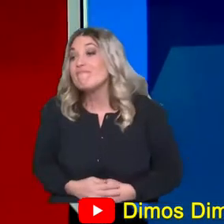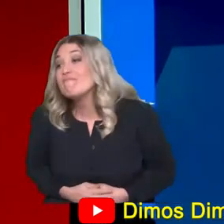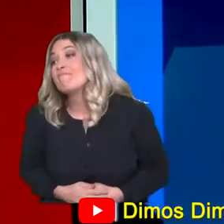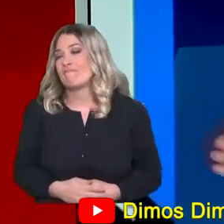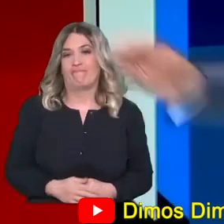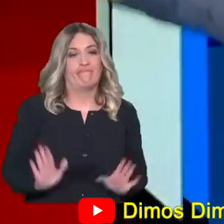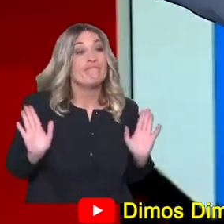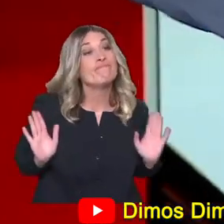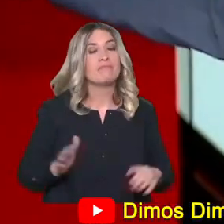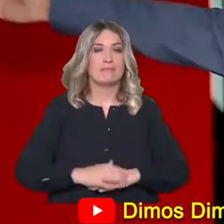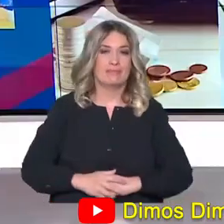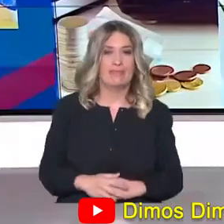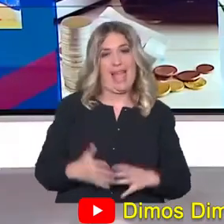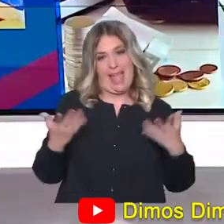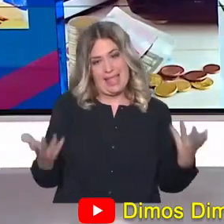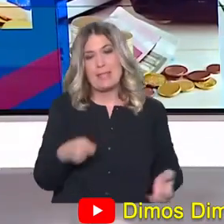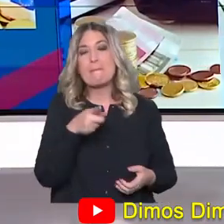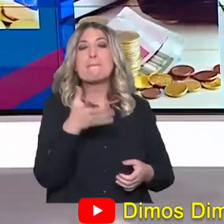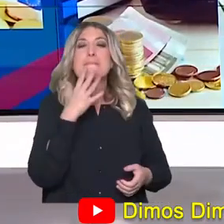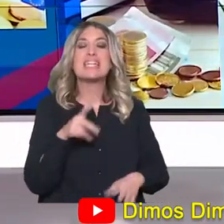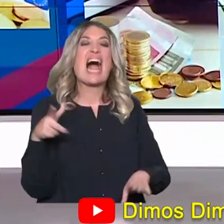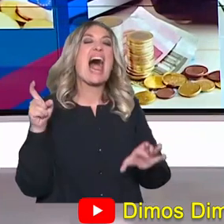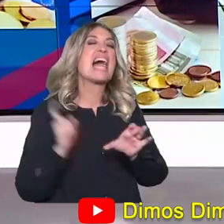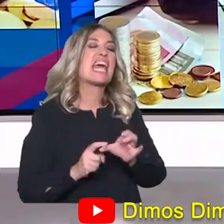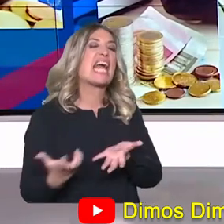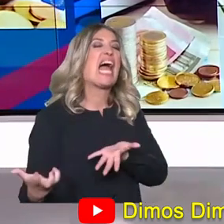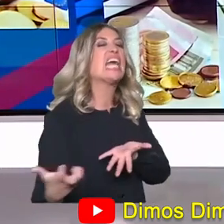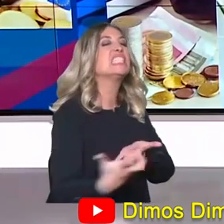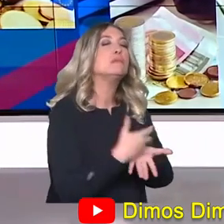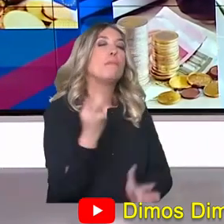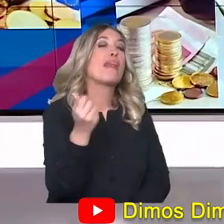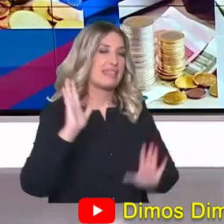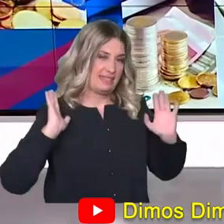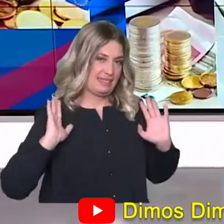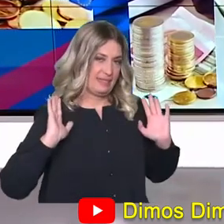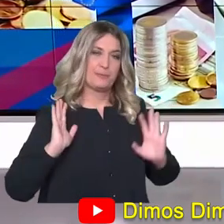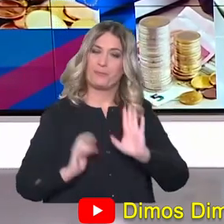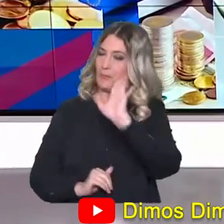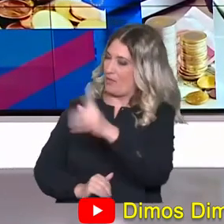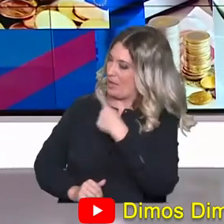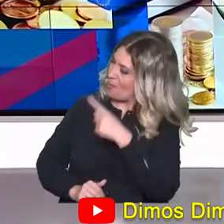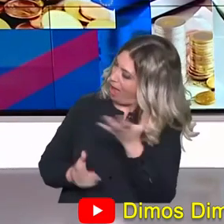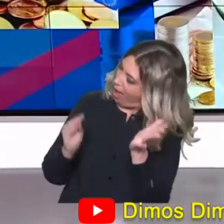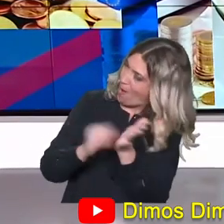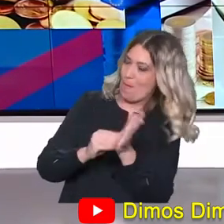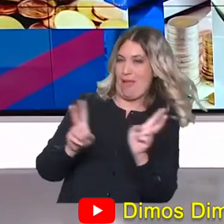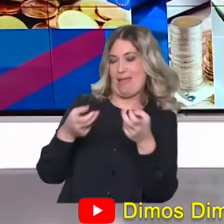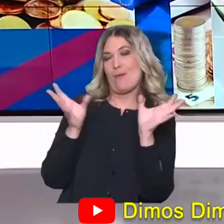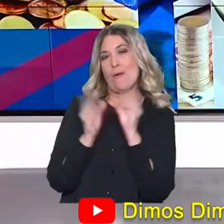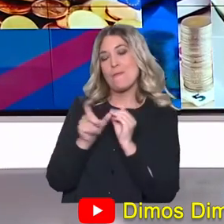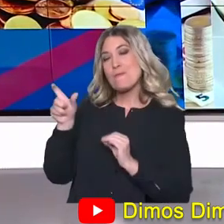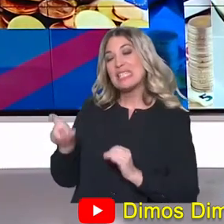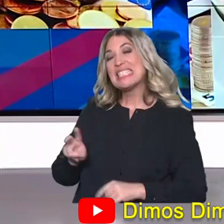συνειδητοποιήσουμε όλοι, είναι οι πρακτικές εταιρείες, έτσι. Οι οποίες όμως δεν έχουν παρουσία. Θα τα πούμε αργότερα, γιατί έχουμε αποκαλυπτικά στοιχεία από το συνήγορο του κατάλλητοι.